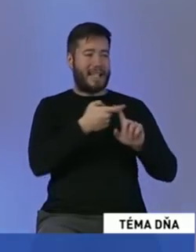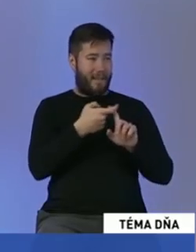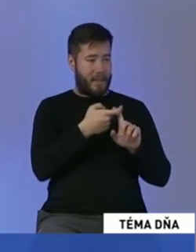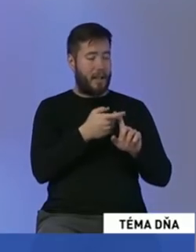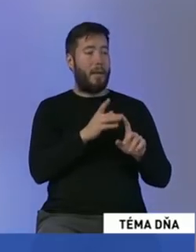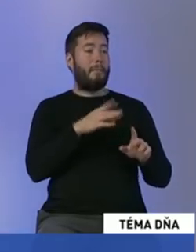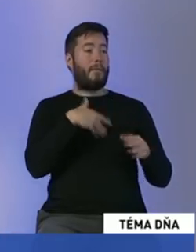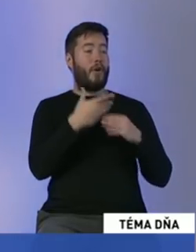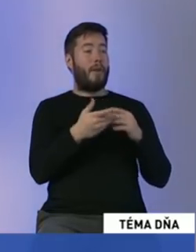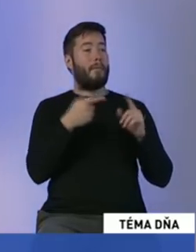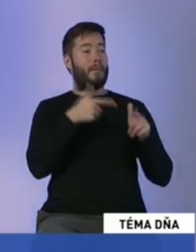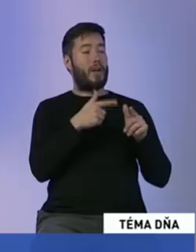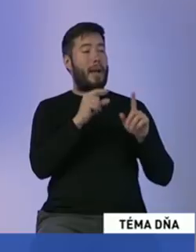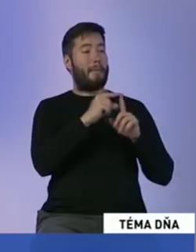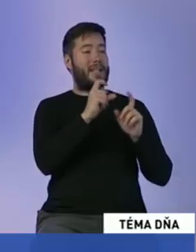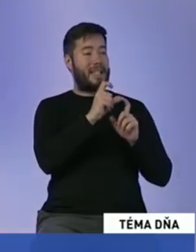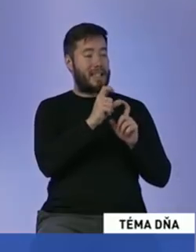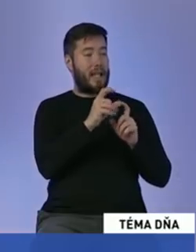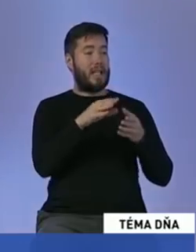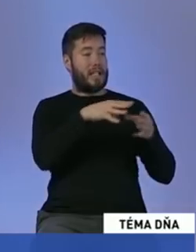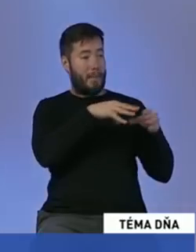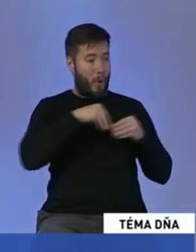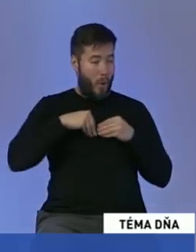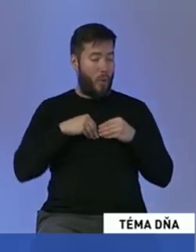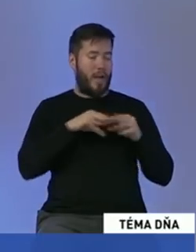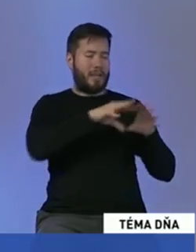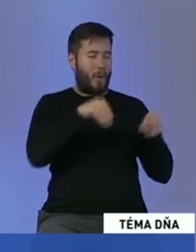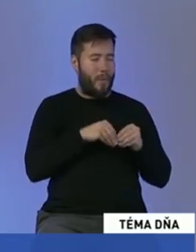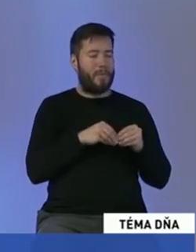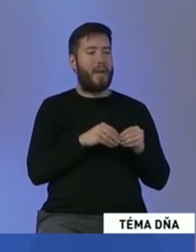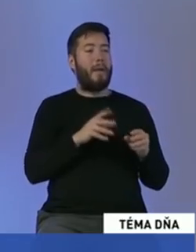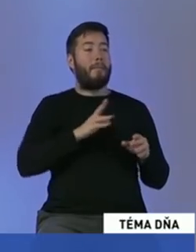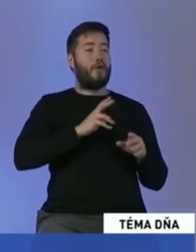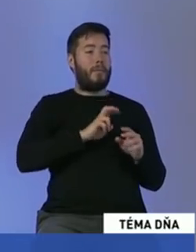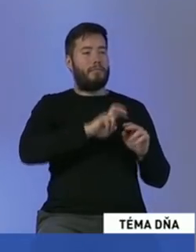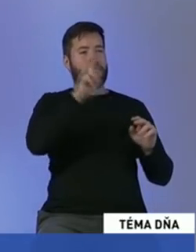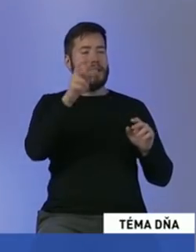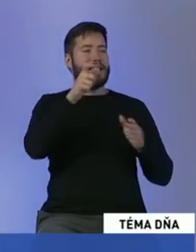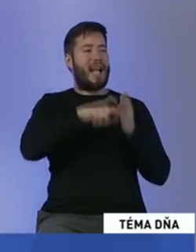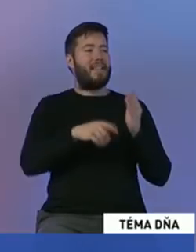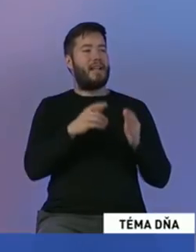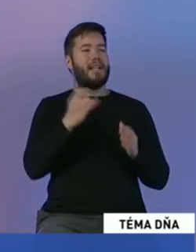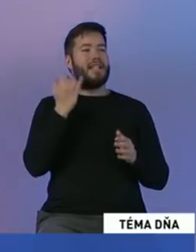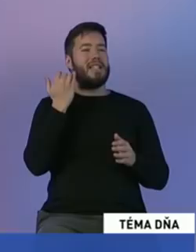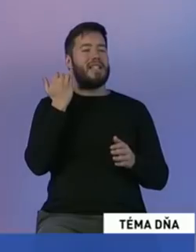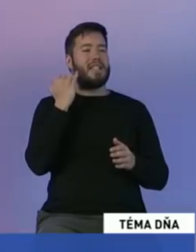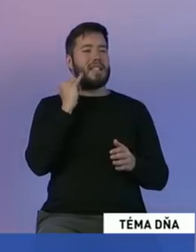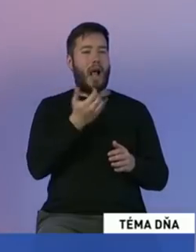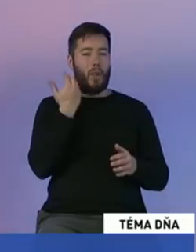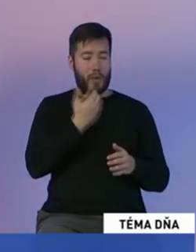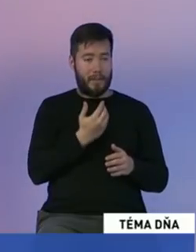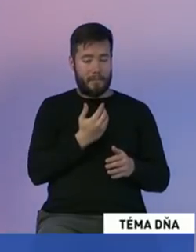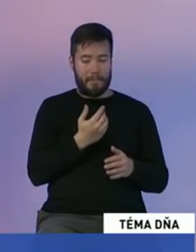potom ste vstúpili do strany za ľudí. Prečo? Čím vás osledal, čo považujete možno za najväčšie plus? Opravím vás,